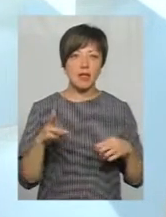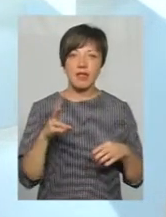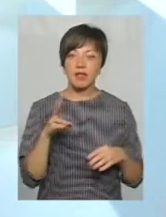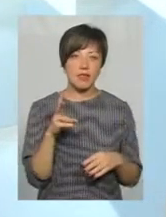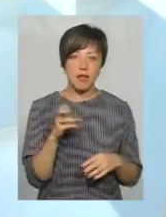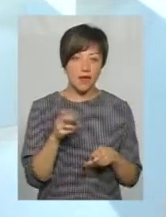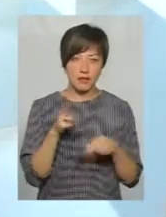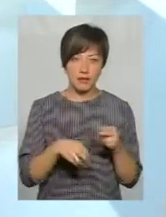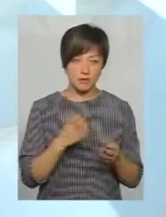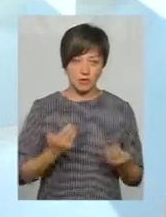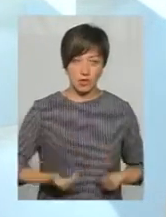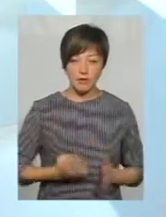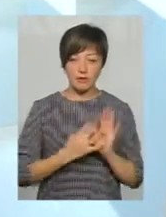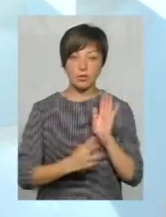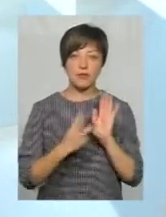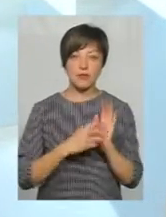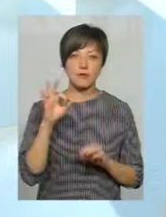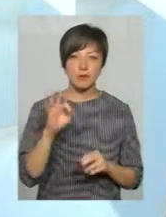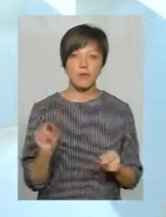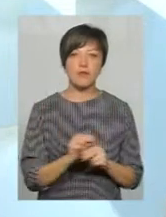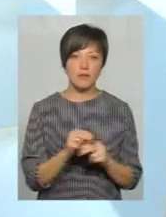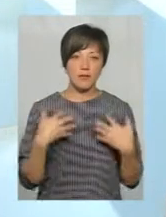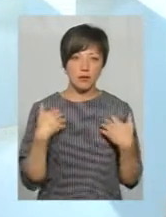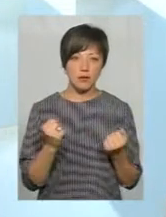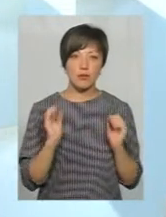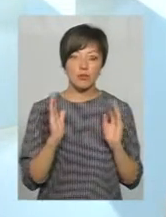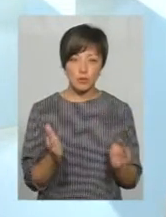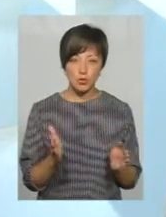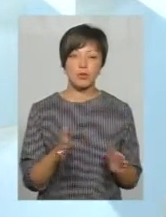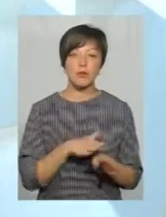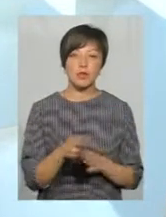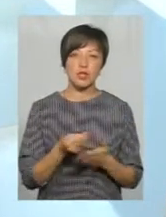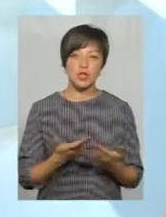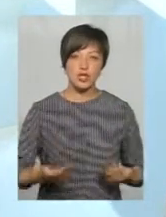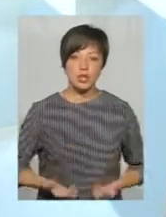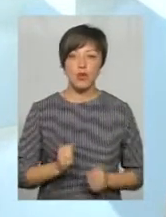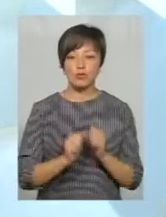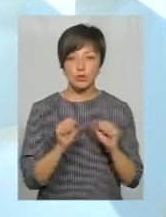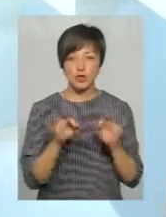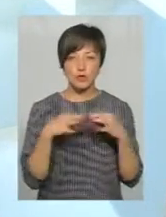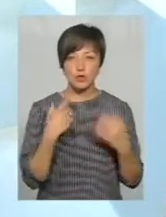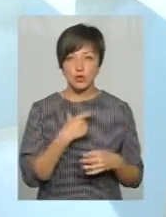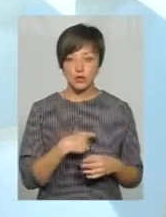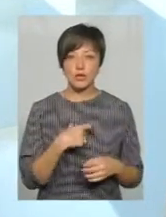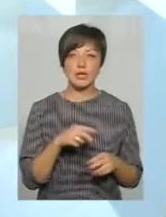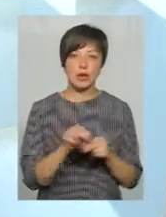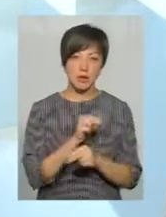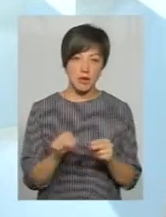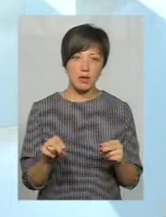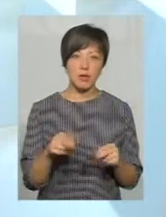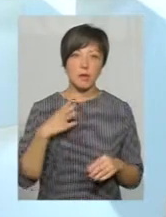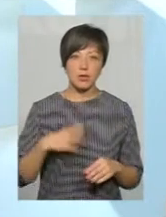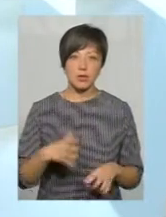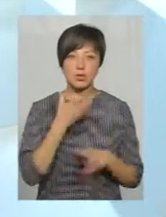вироком, він зараз вилікований, 98% виліковання, тобто буде повноцінне життя, кожен може дозволити цю терапію, вона